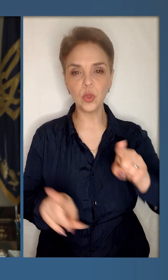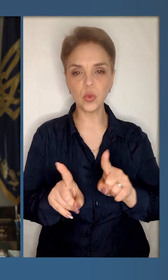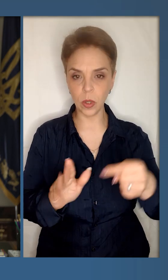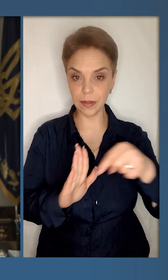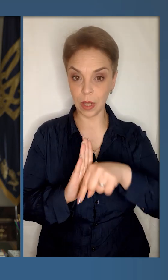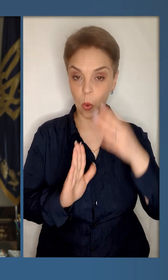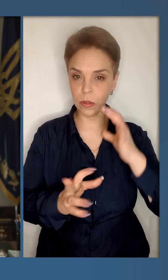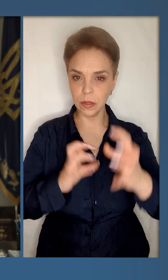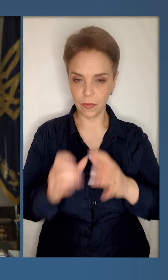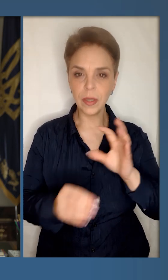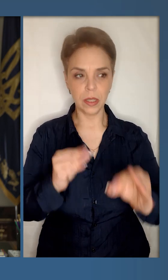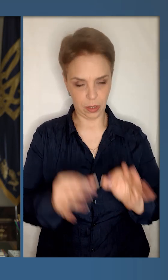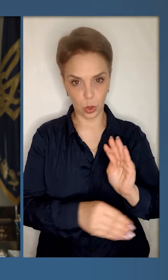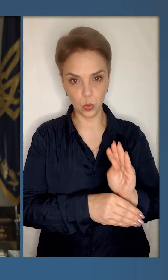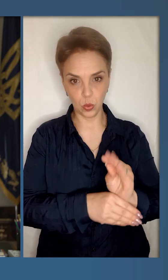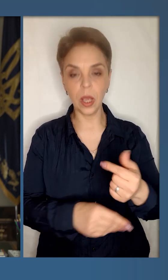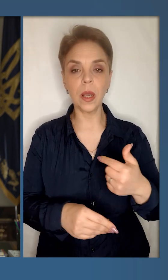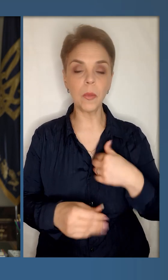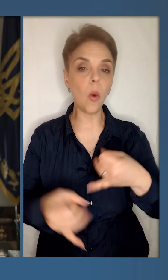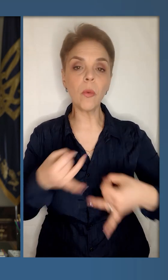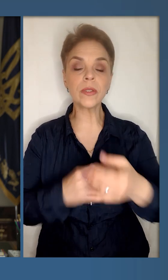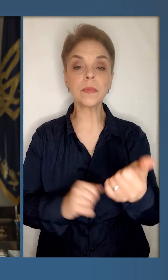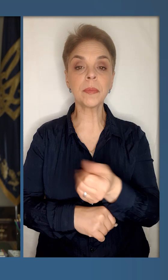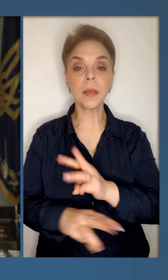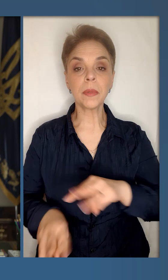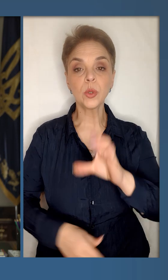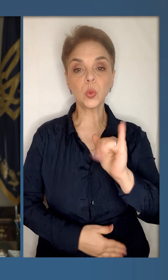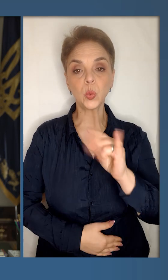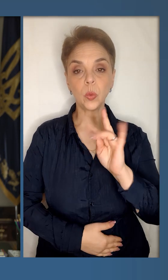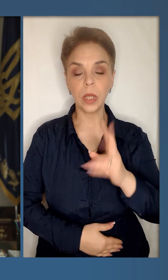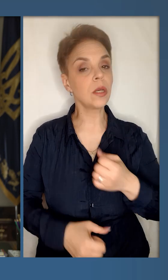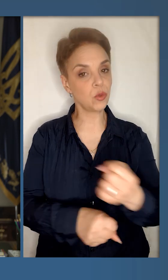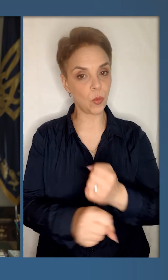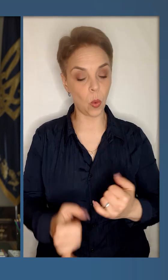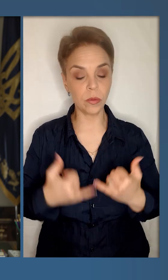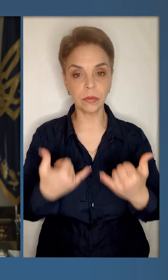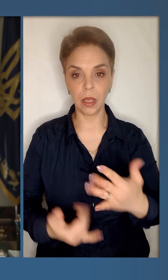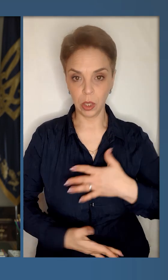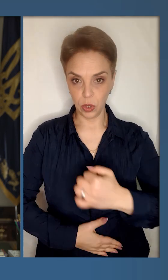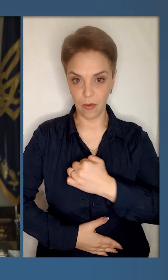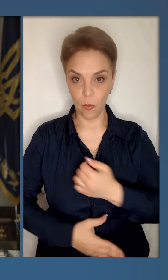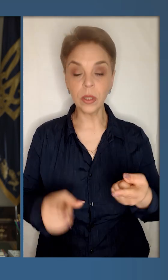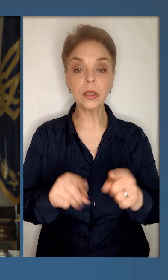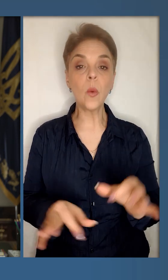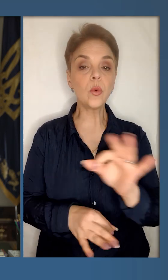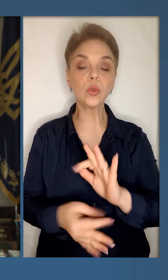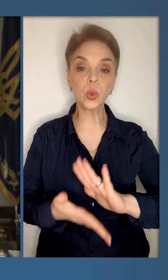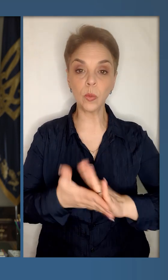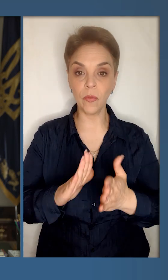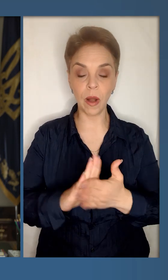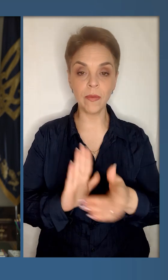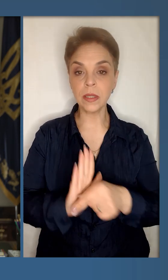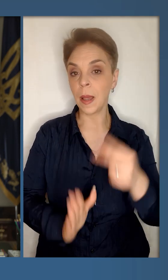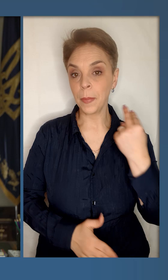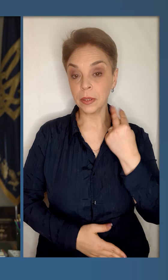відчують, що значить, коли світ засуджує. Ми обговорили з прем'єр-міністром Сунаком зброю для наших воїнів, те, про що